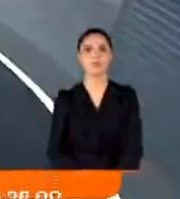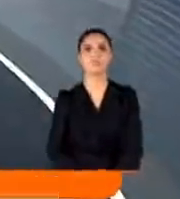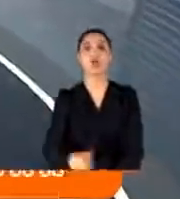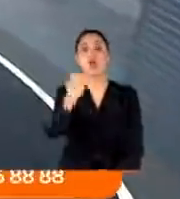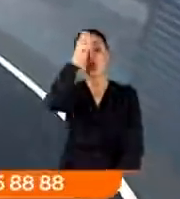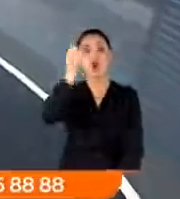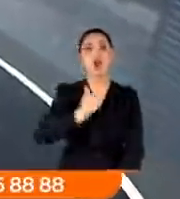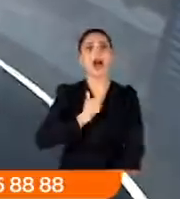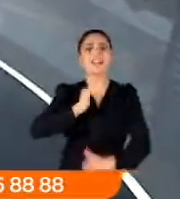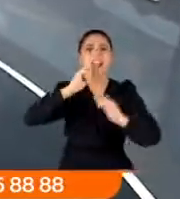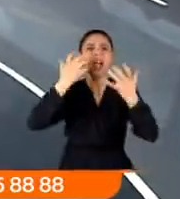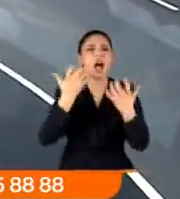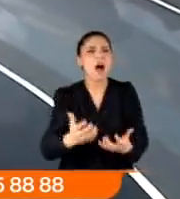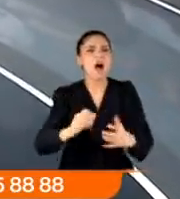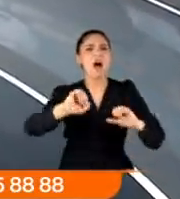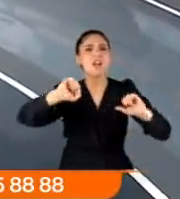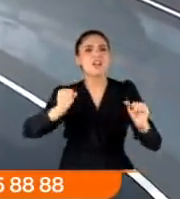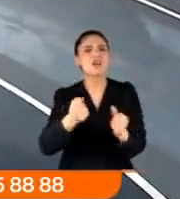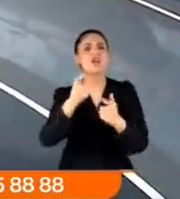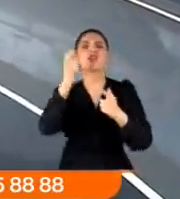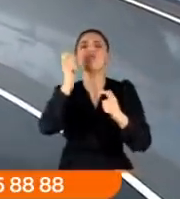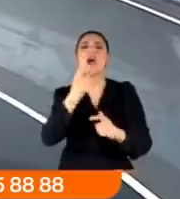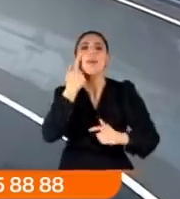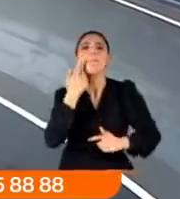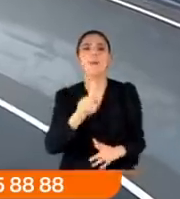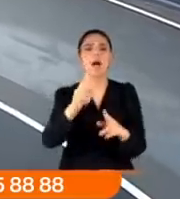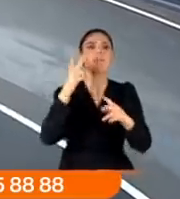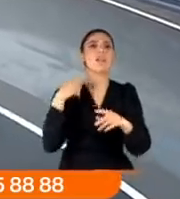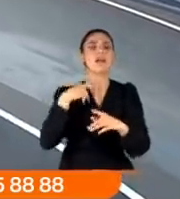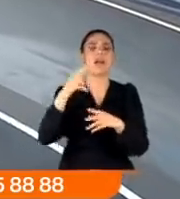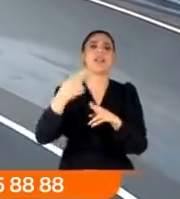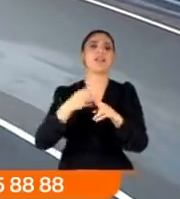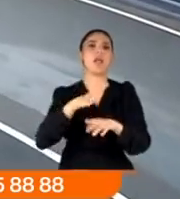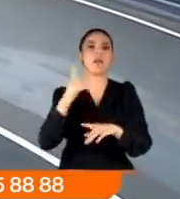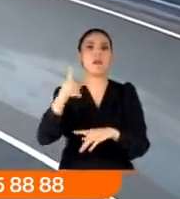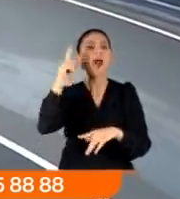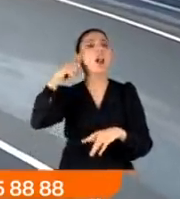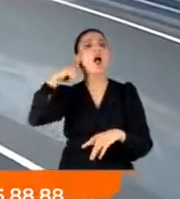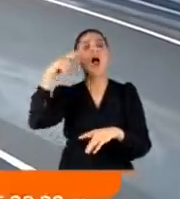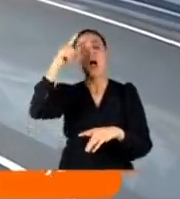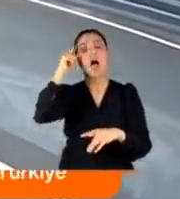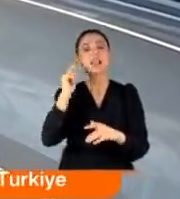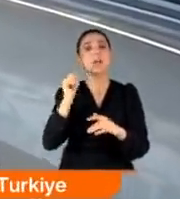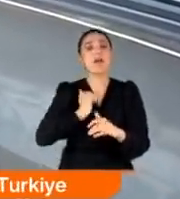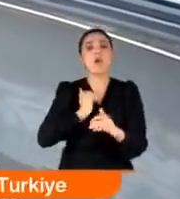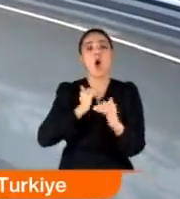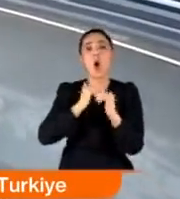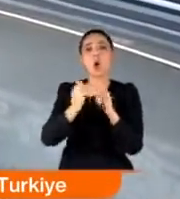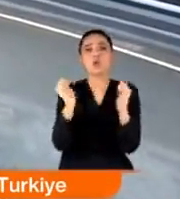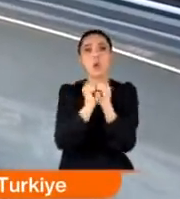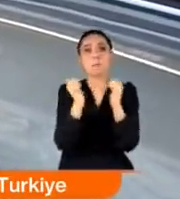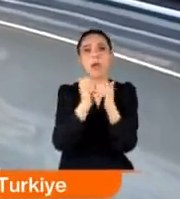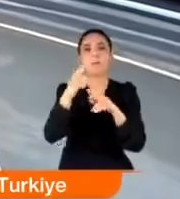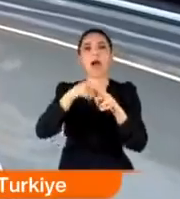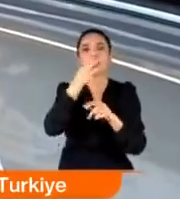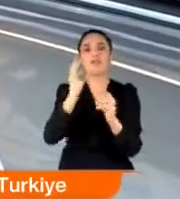Mehmetçik'te ağır kış koşullarını aldırış etmeden Kars'ta tatbikatta Azerbaycan ordusuyla birlikte düzenlenen tatbikatı ATV